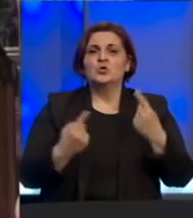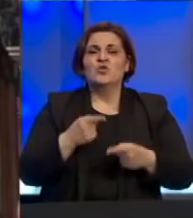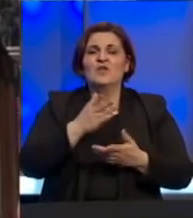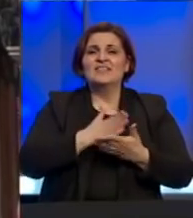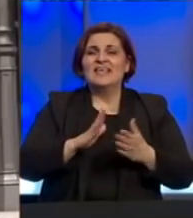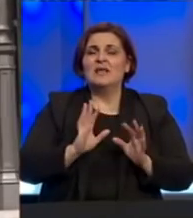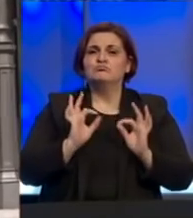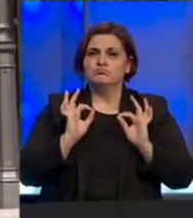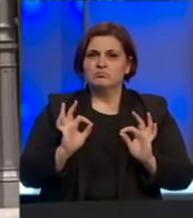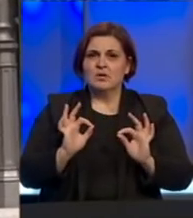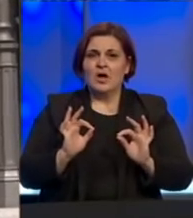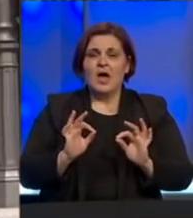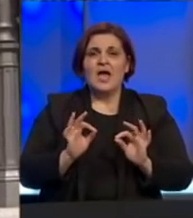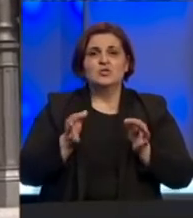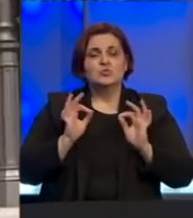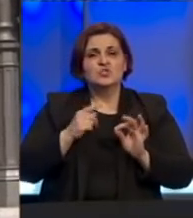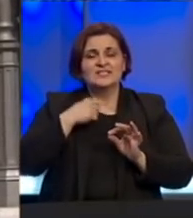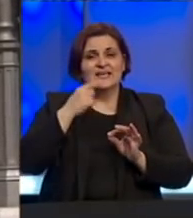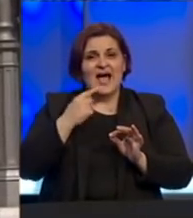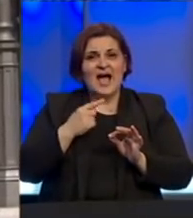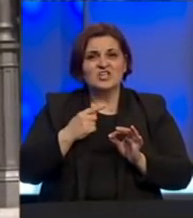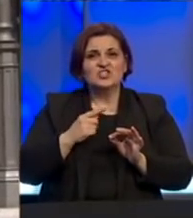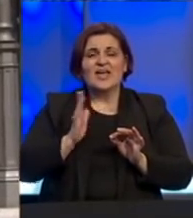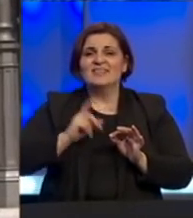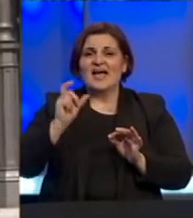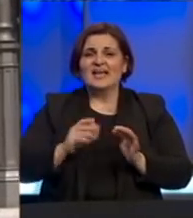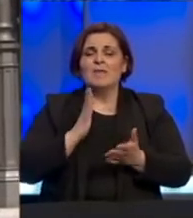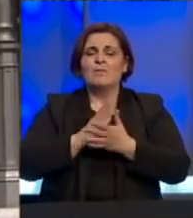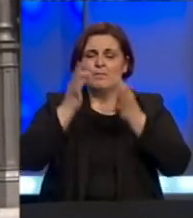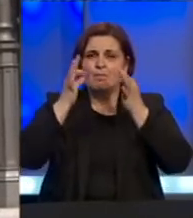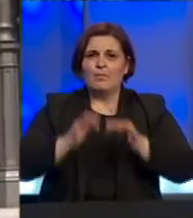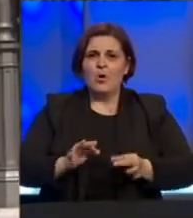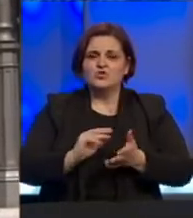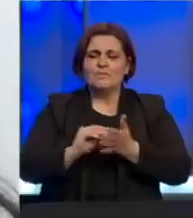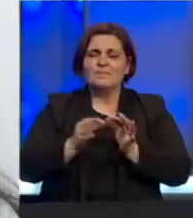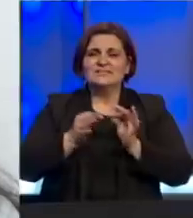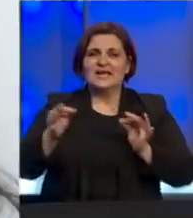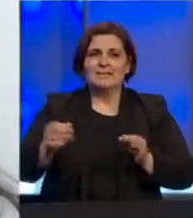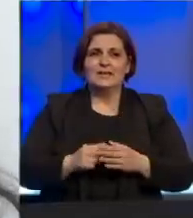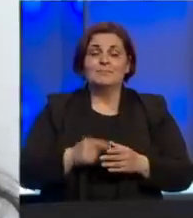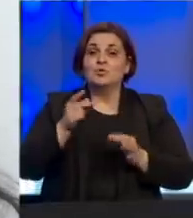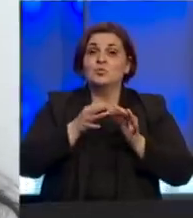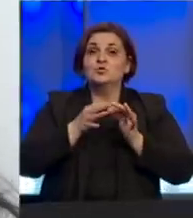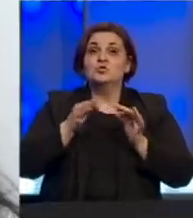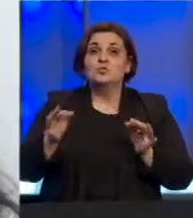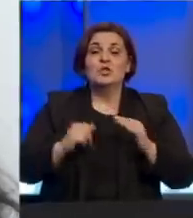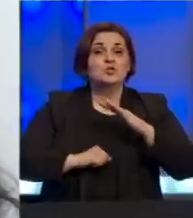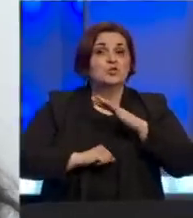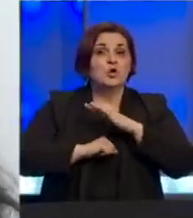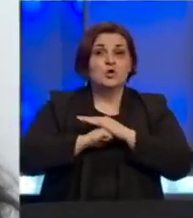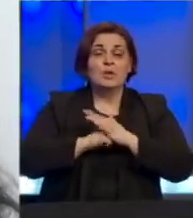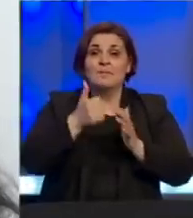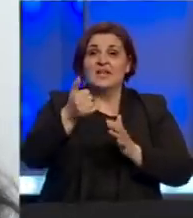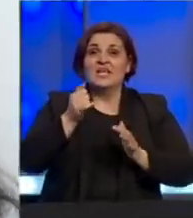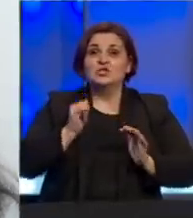dijelu zemlje stabilna, epidemiolozi preporučuju da građani i dalje poštaju propisane mjere. To su mjere koje su maksimalno 100